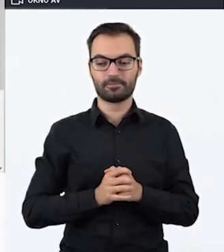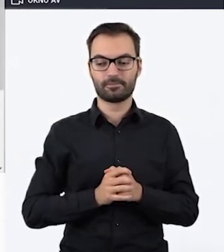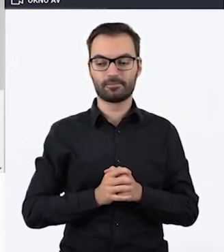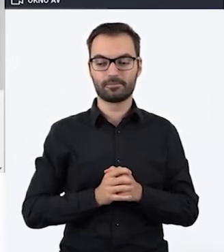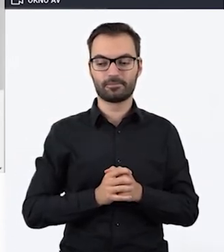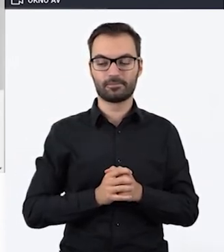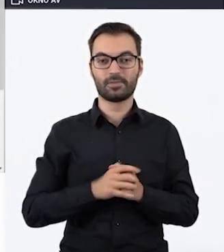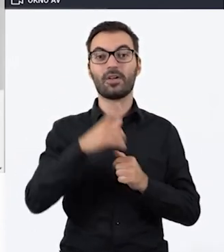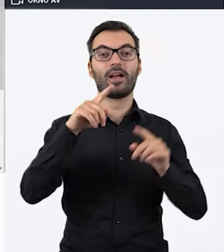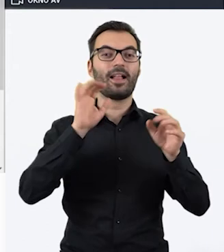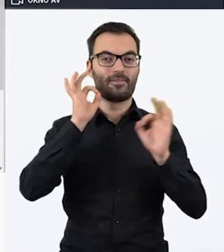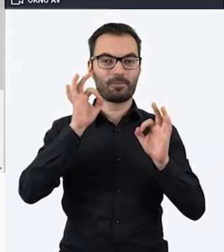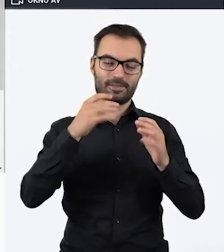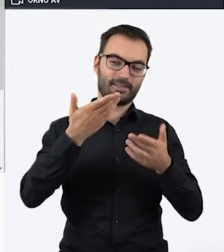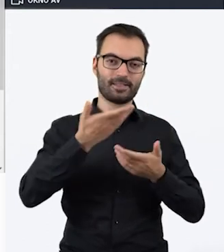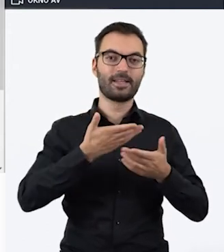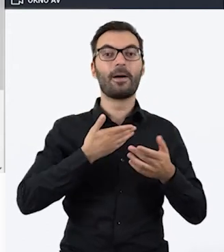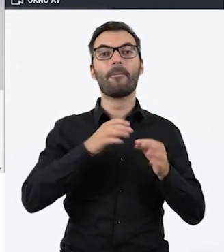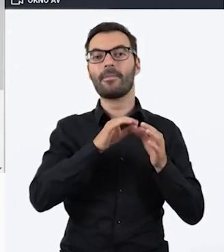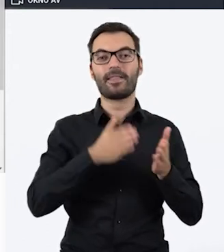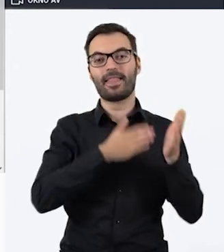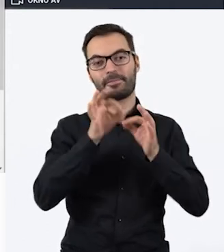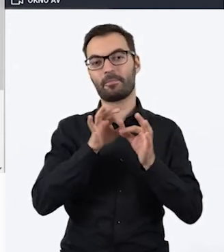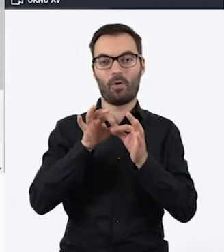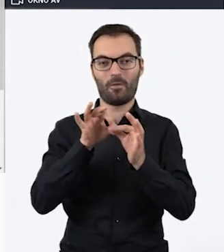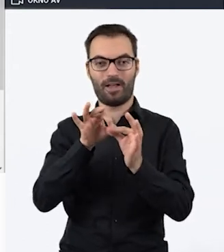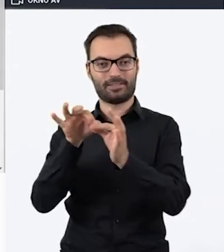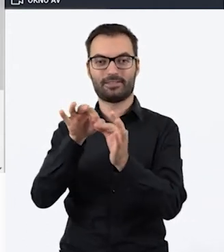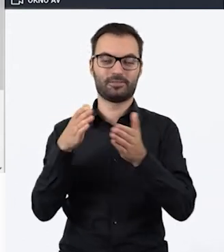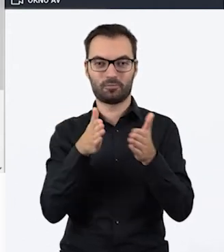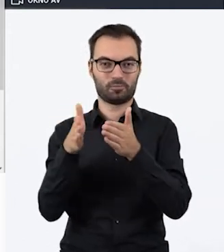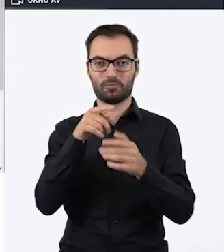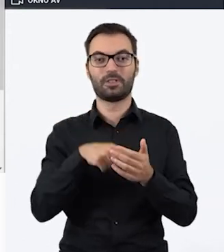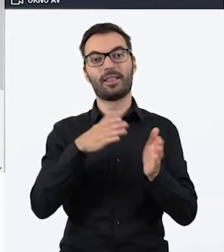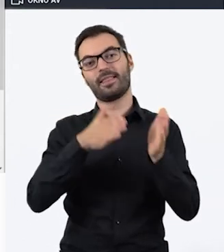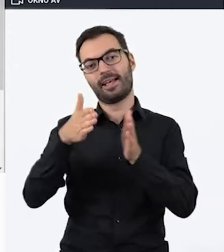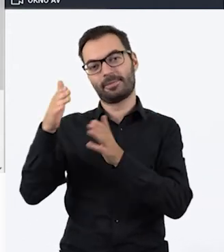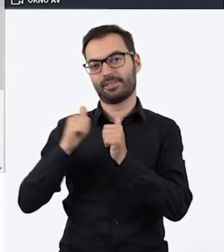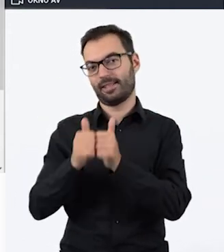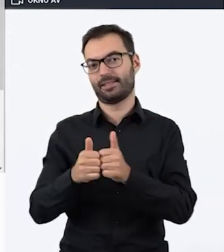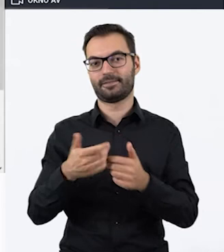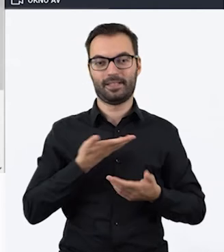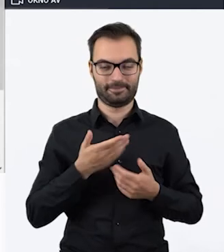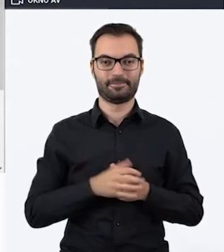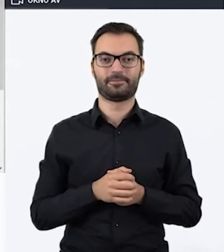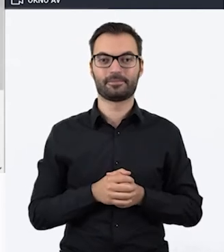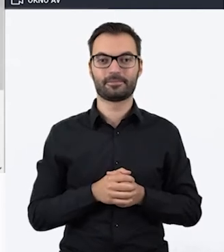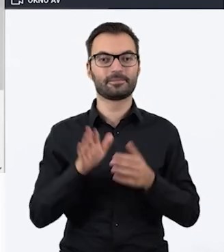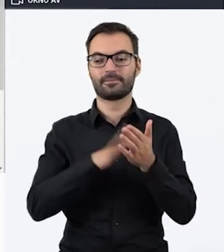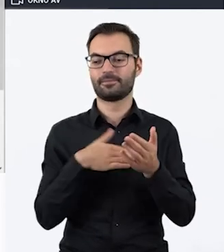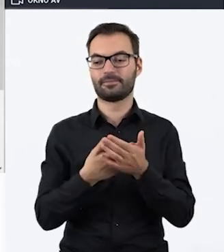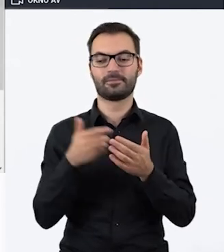poprowadzi nas, jakaś wskazówka, która poprowadzi nas w naszym escape roomie do kolejnego zadania, która jest